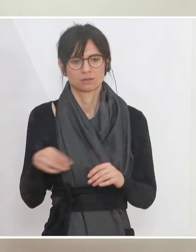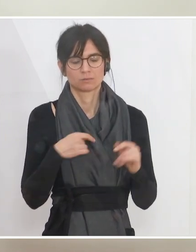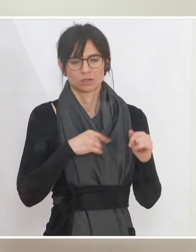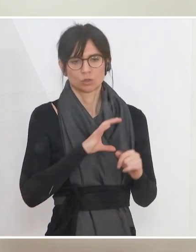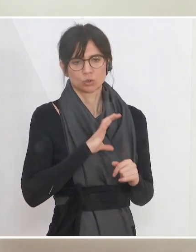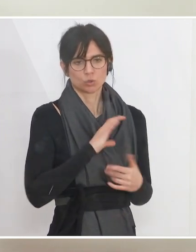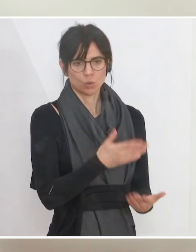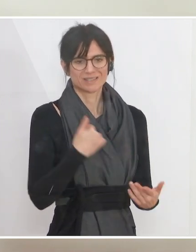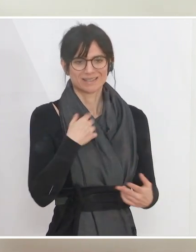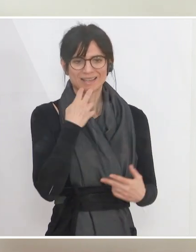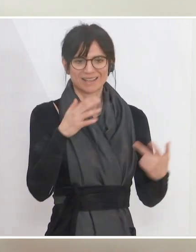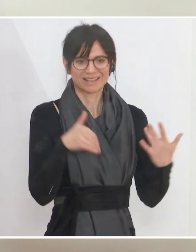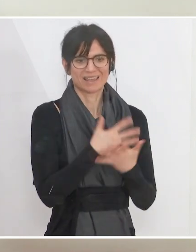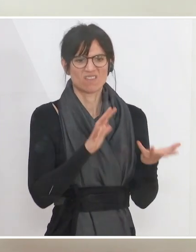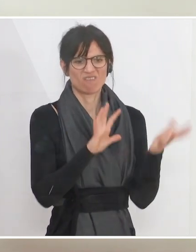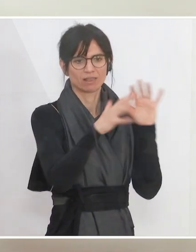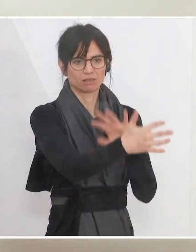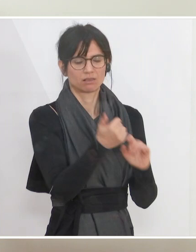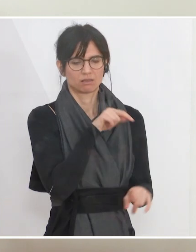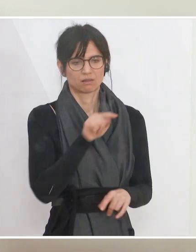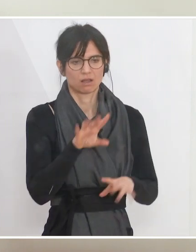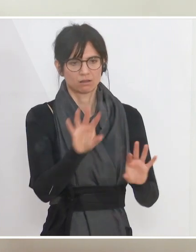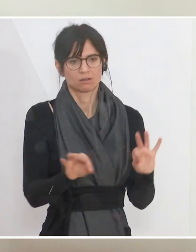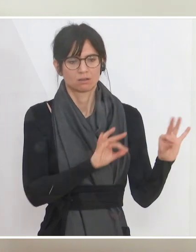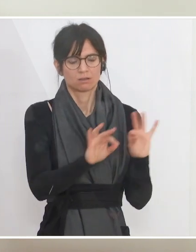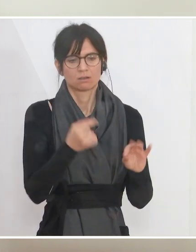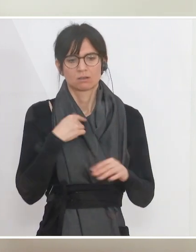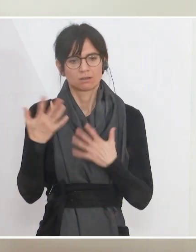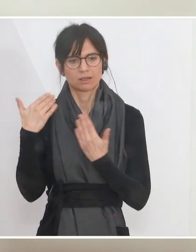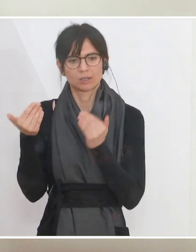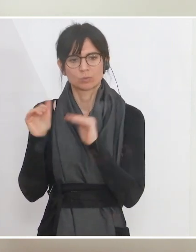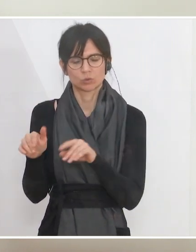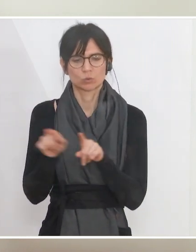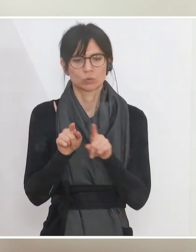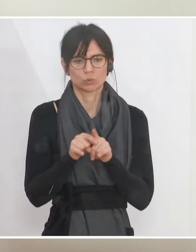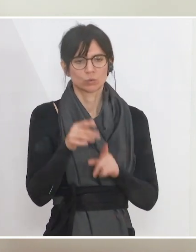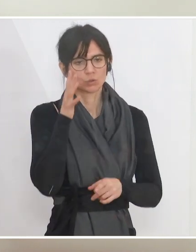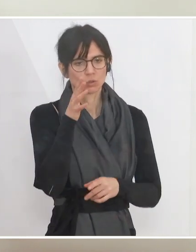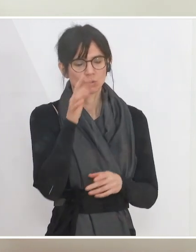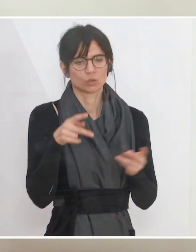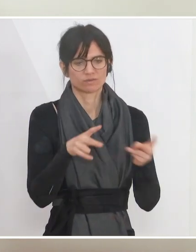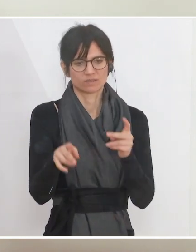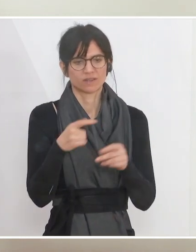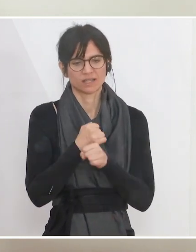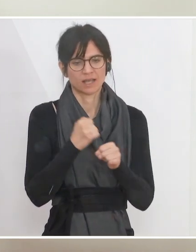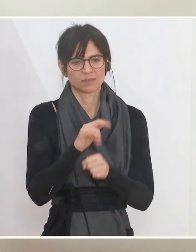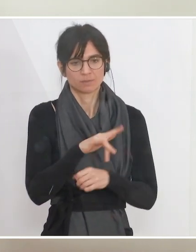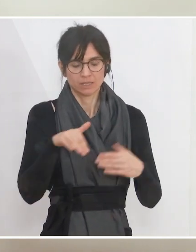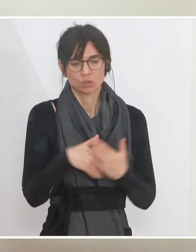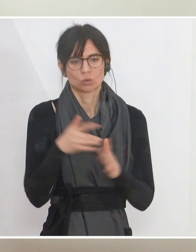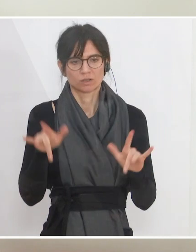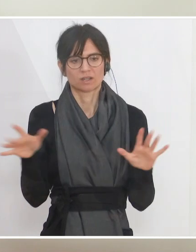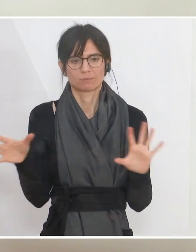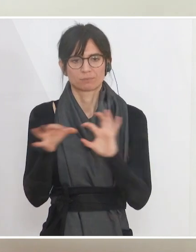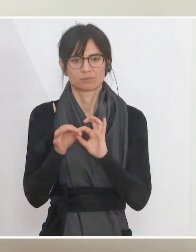Chancen der Energiewende beschäftigt. Denn Klimaschutz und sichere, zukunftsfähige Arbeitsplätze hängen eng miteinander zusammen. Und